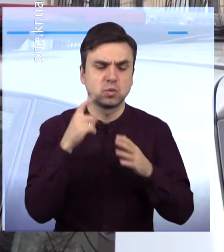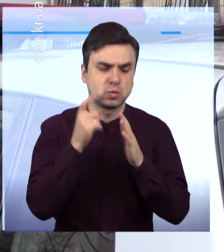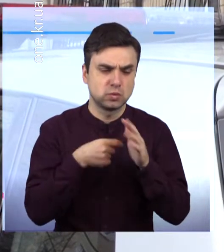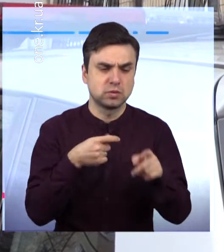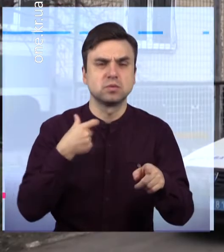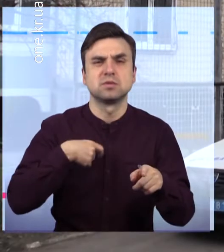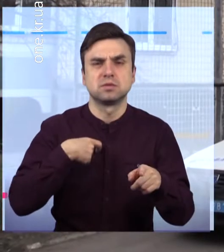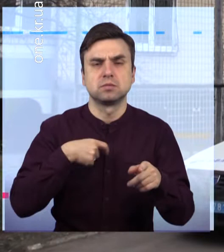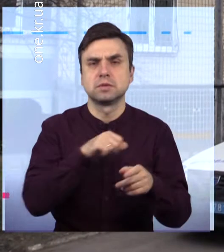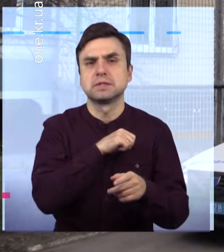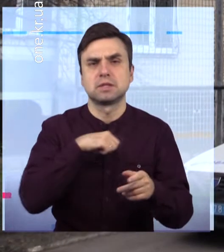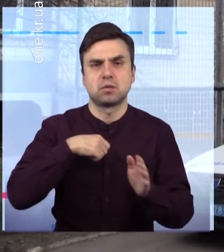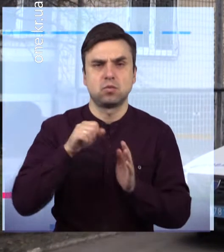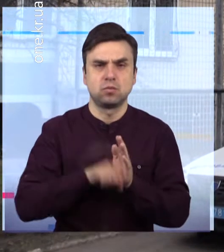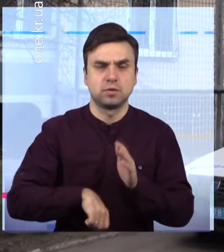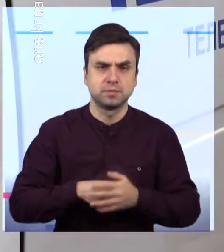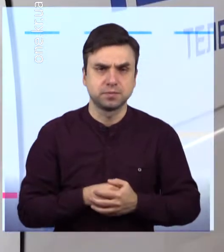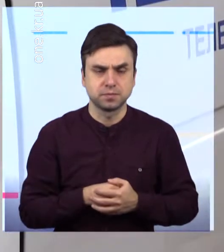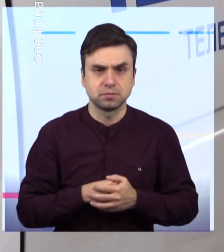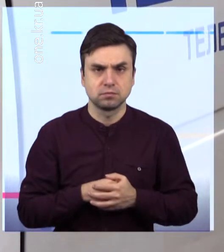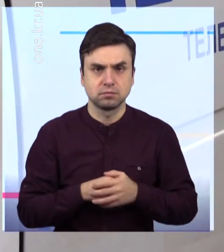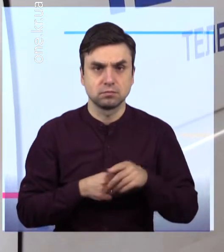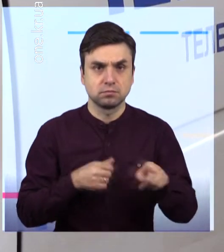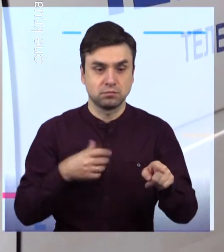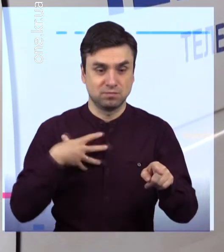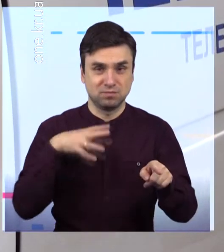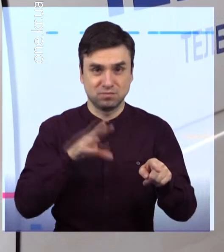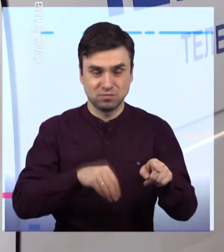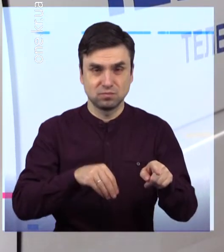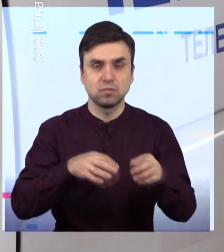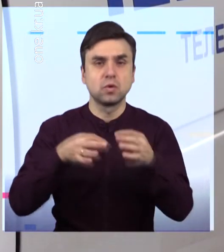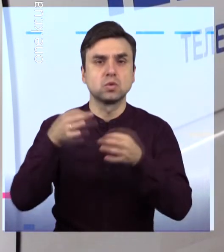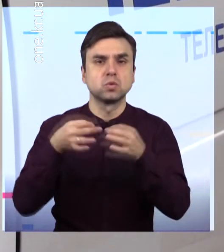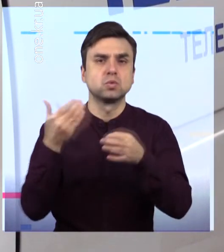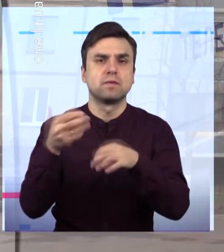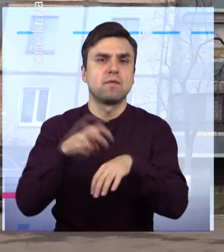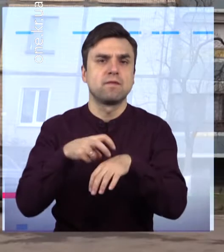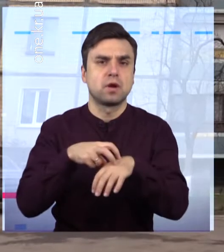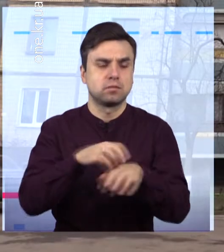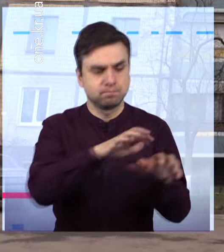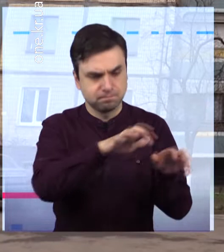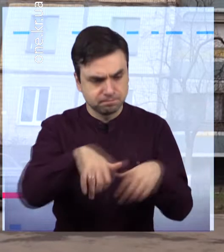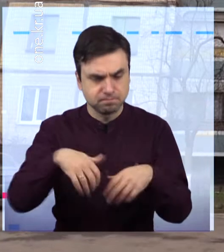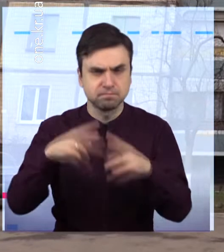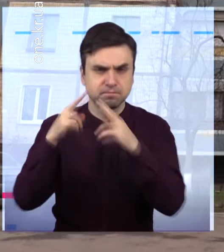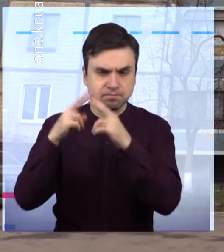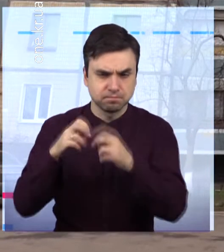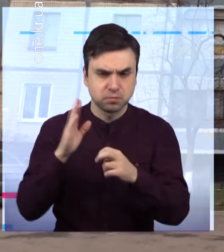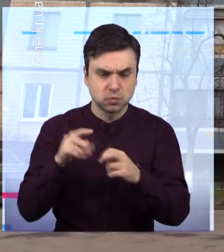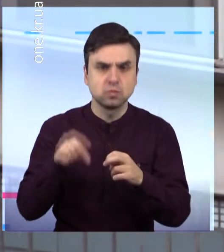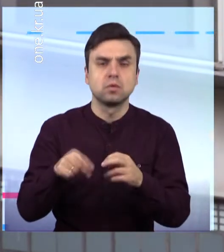одразу направили на проведення судово-медичної експертизи Можливо, її висновок розставить всі крапки над «і» Та допоможе